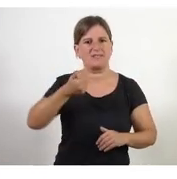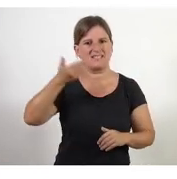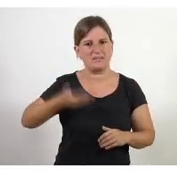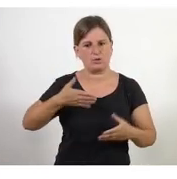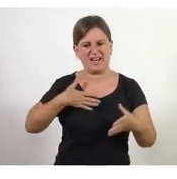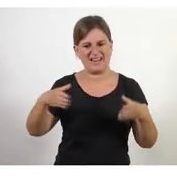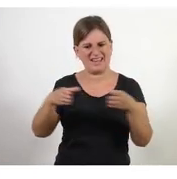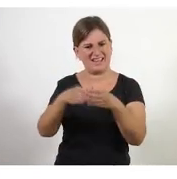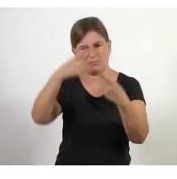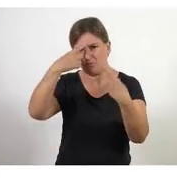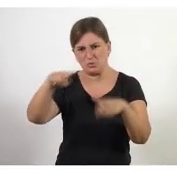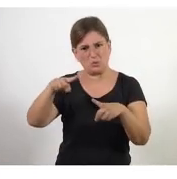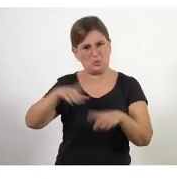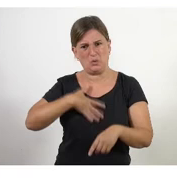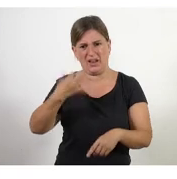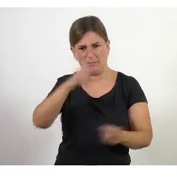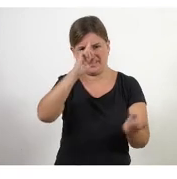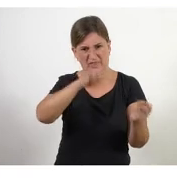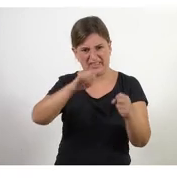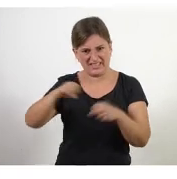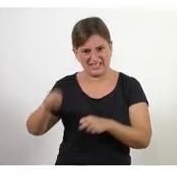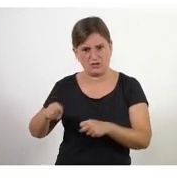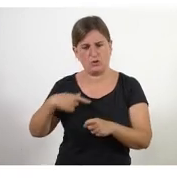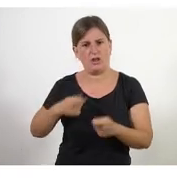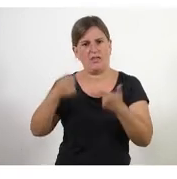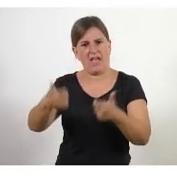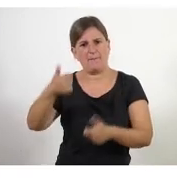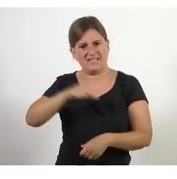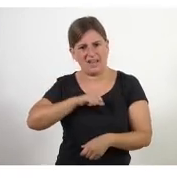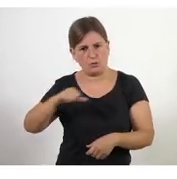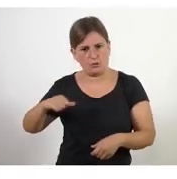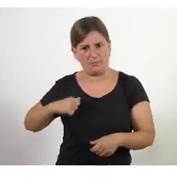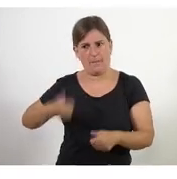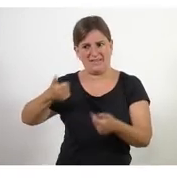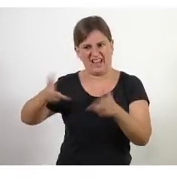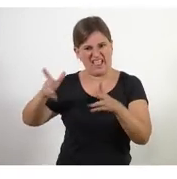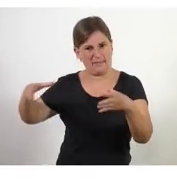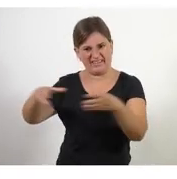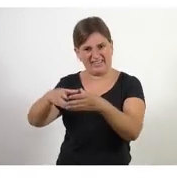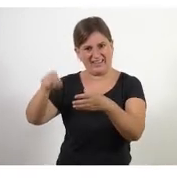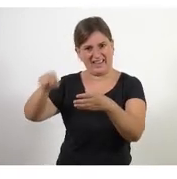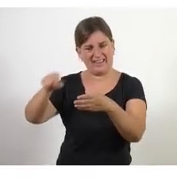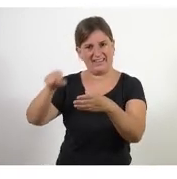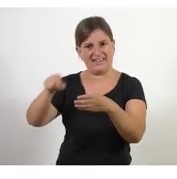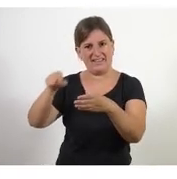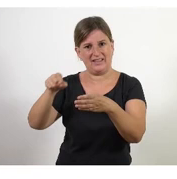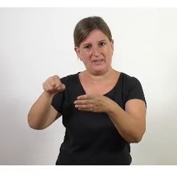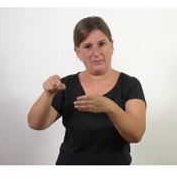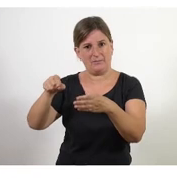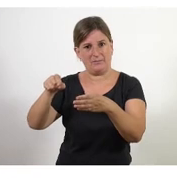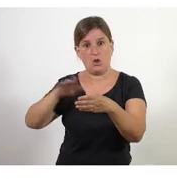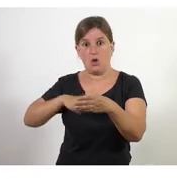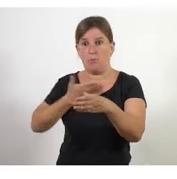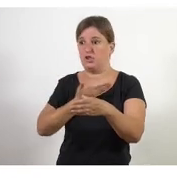als teus equips de que puguin prendre decisions de donar més autonomia i més llibertat et pot entrar com a jefe com a